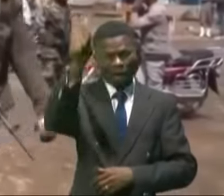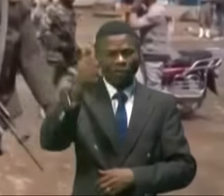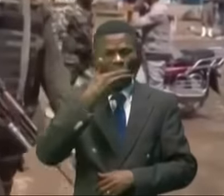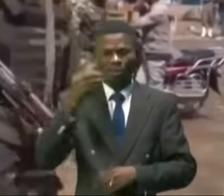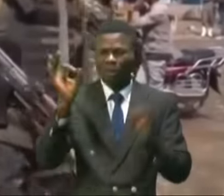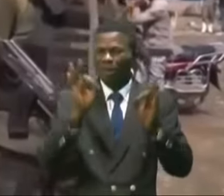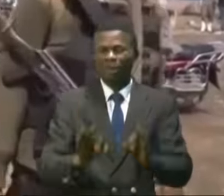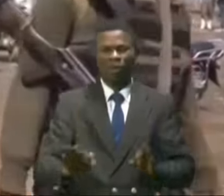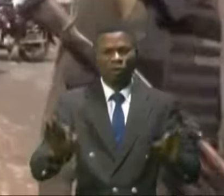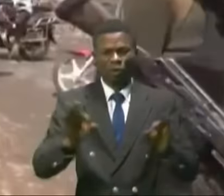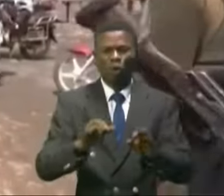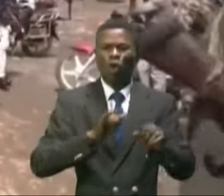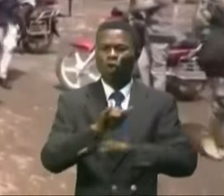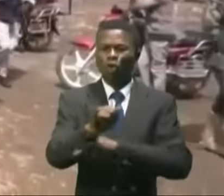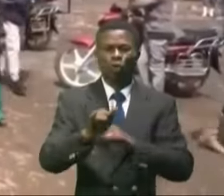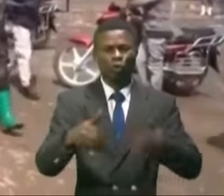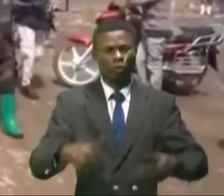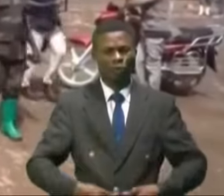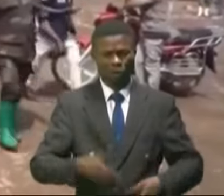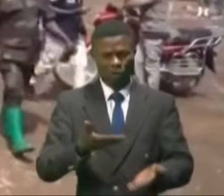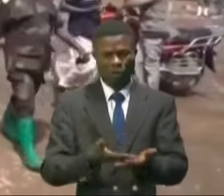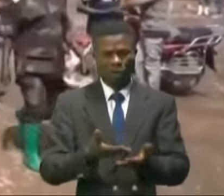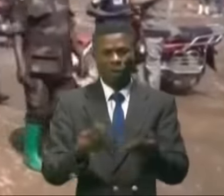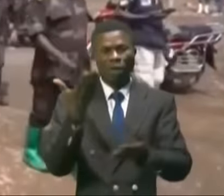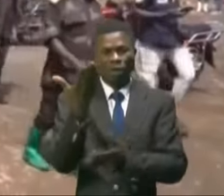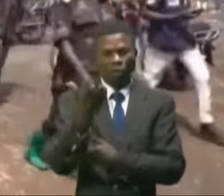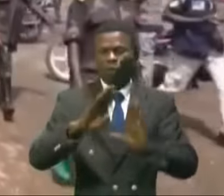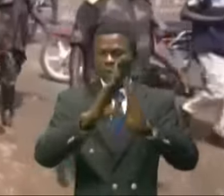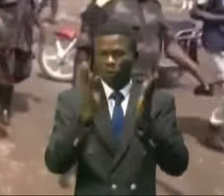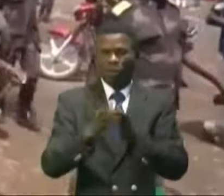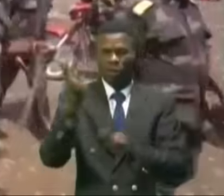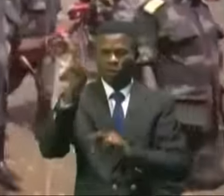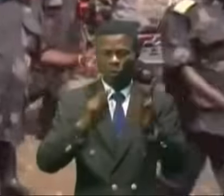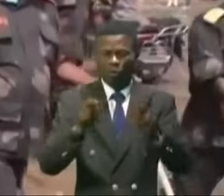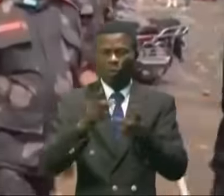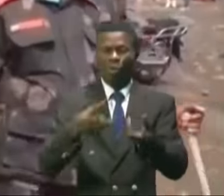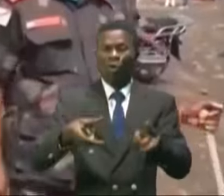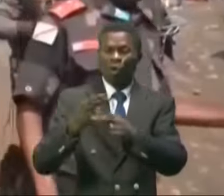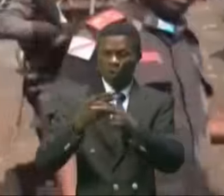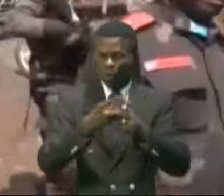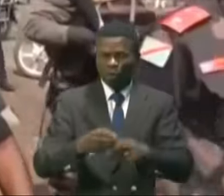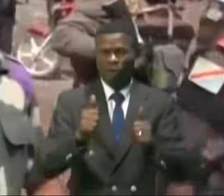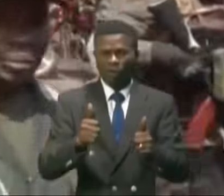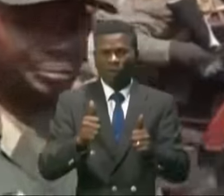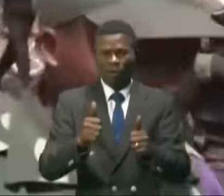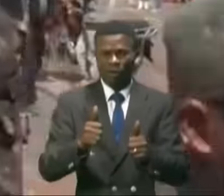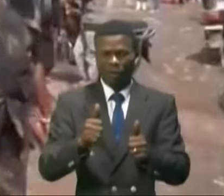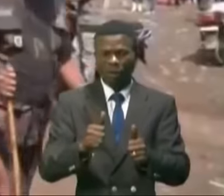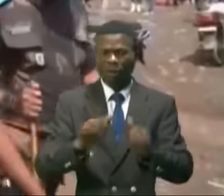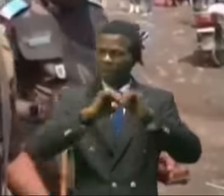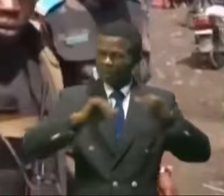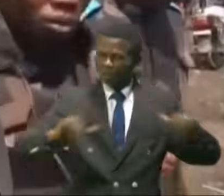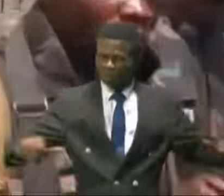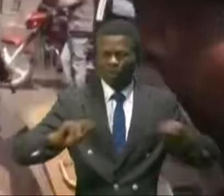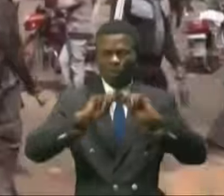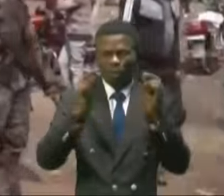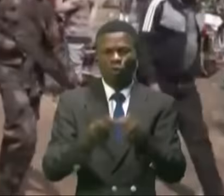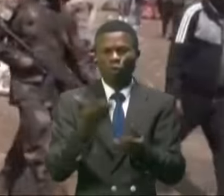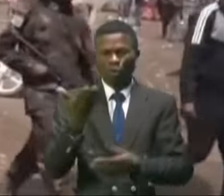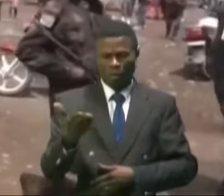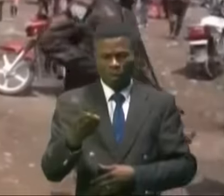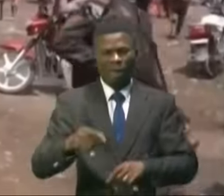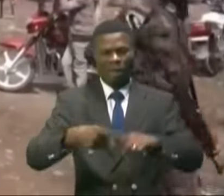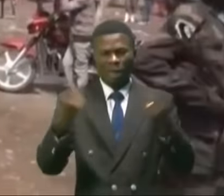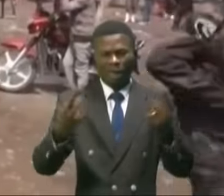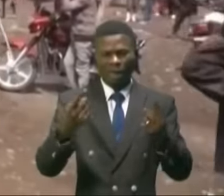On est en train juste de manipuler notre population. Voilà pourquoi on demande à cette population d'être très vigilante, de se désolidariser de cet